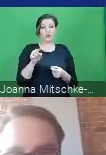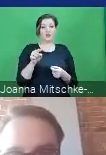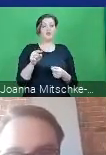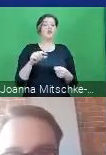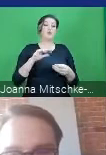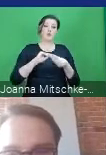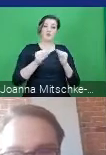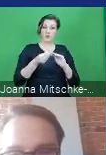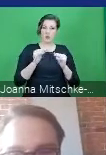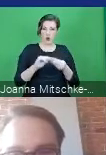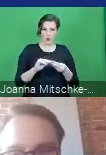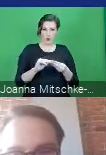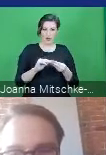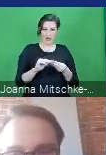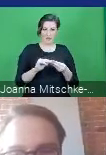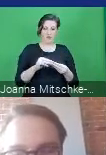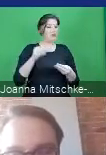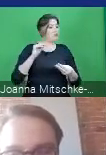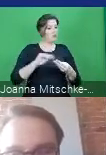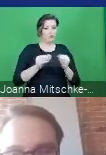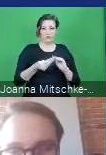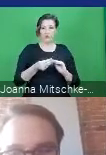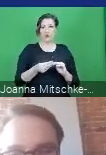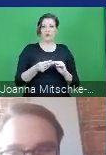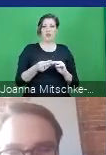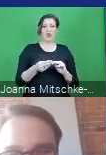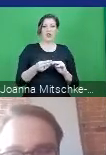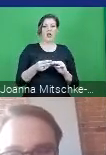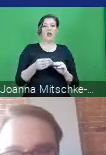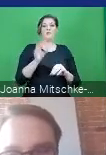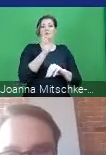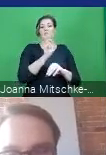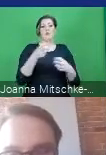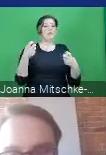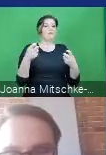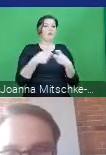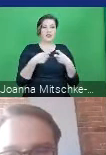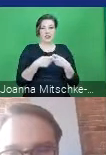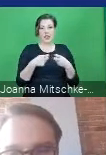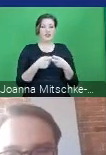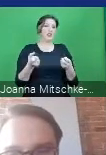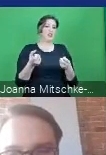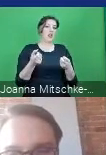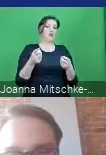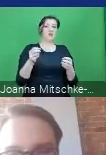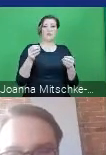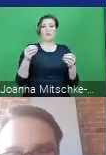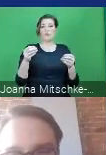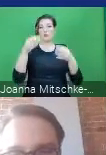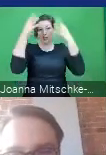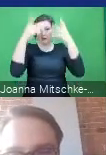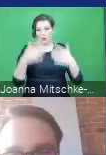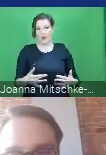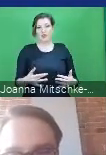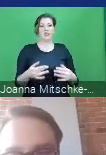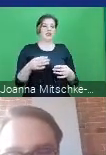budynku i systemu informatycznego, który będzie wspierał realizację tych wszystkich działań. Zgromadzenie